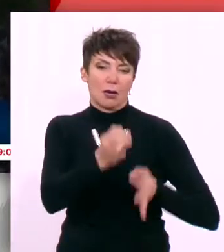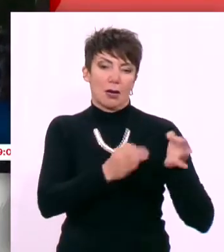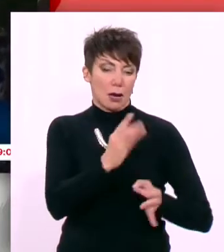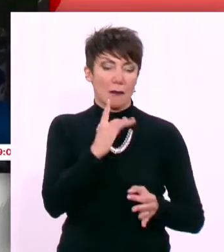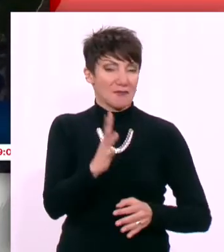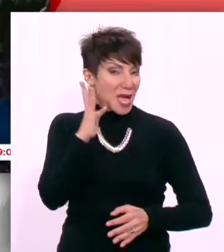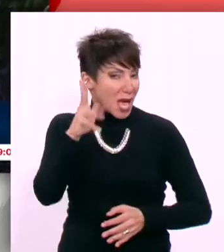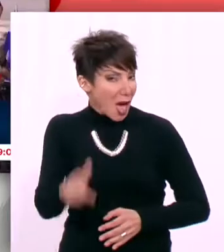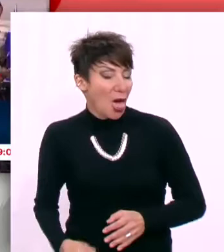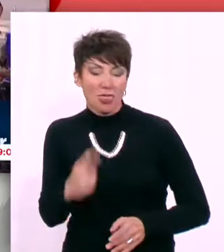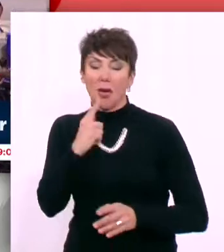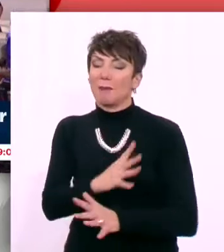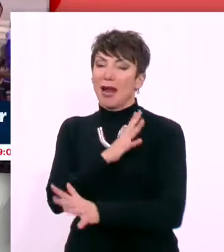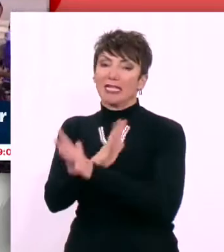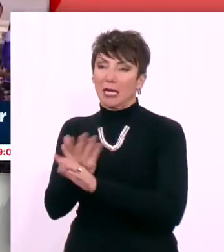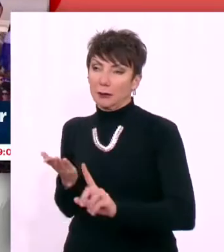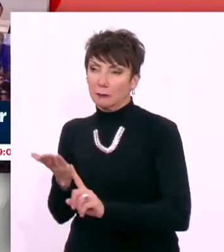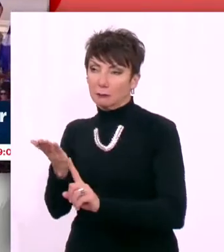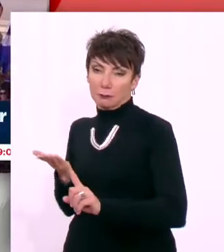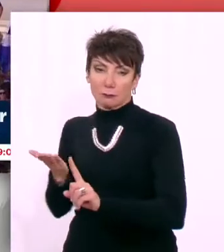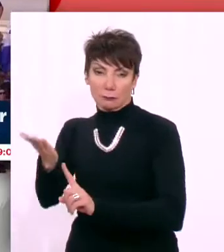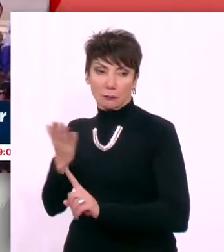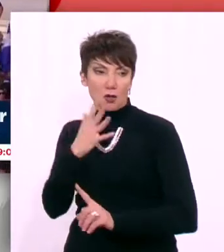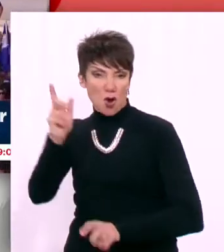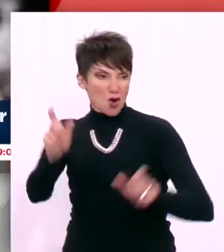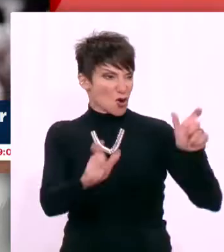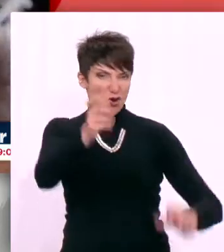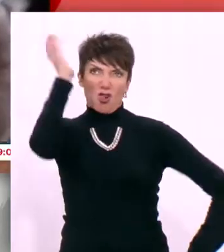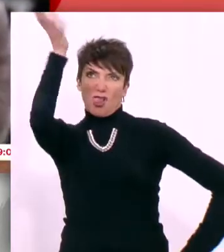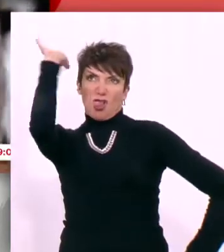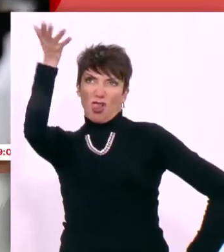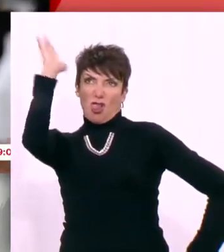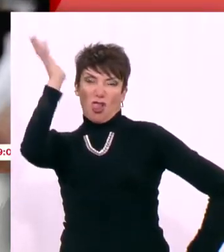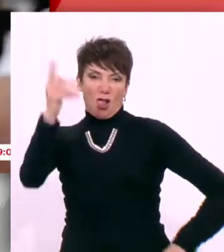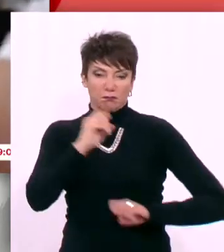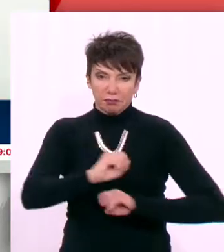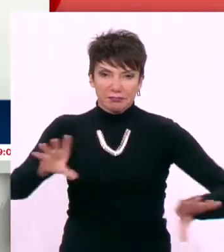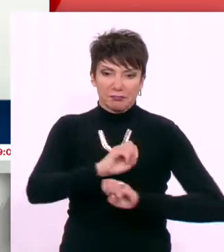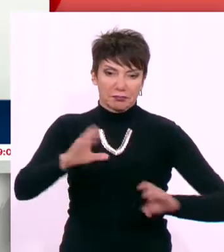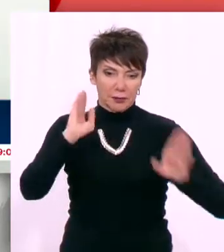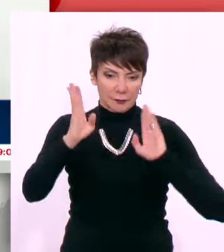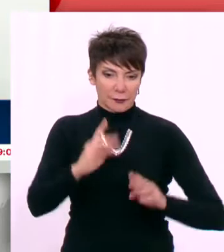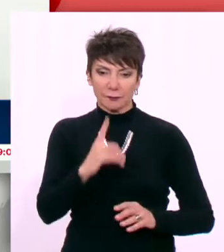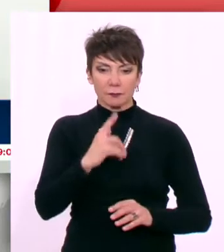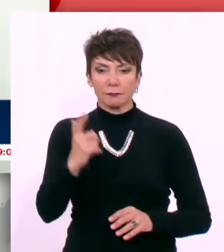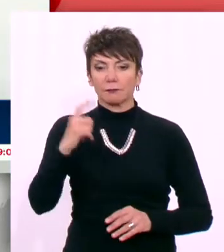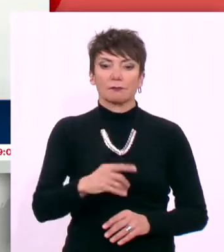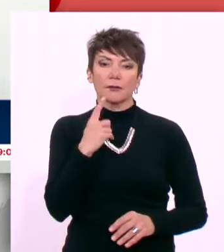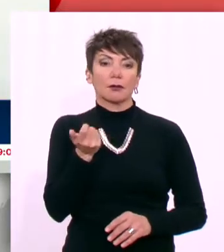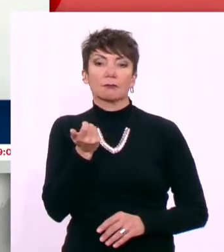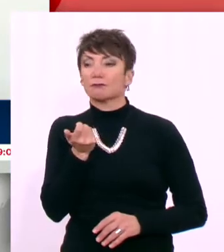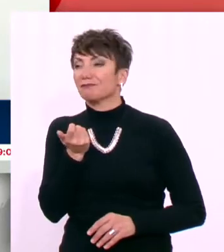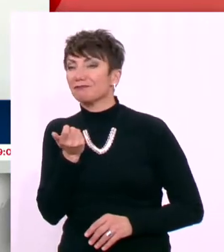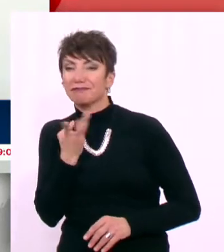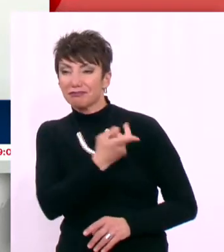και καταγγελίες κατά αρνητών του ιού που κηρύσουν αντεμβολιαστικές θεωρίες στα social media. Ο πλήρως εμβολιασμένος πληθυσμός